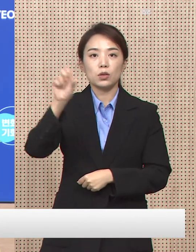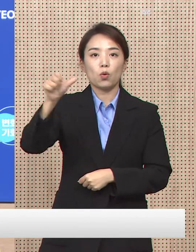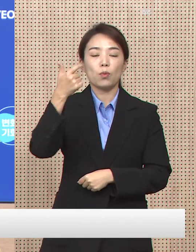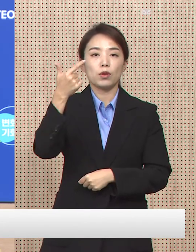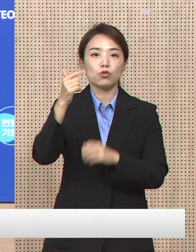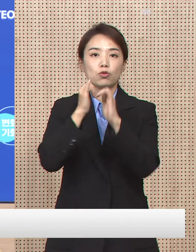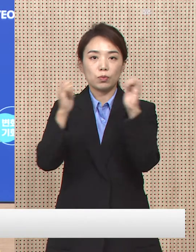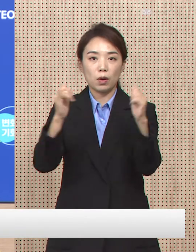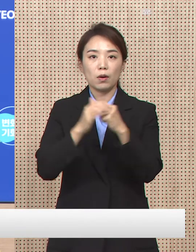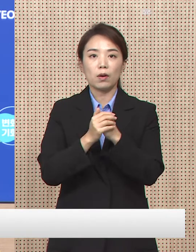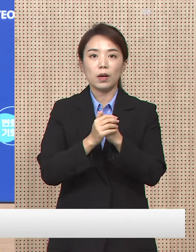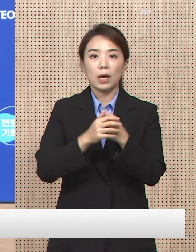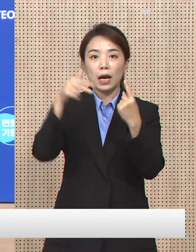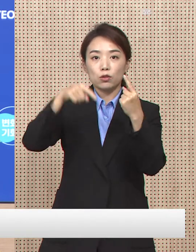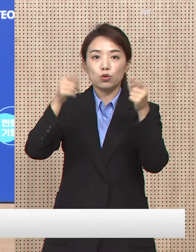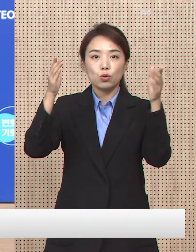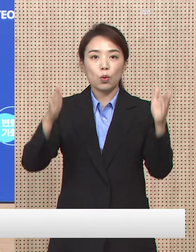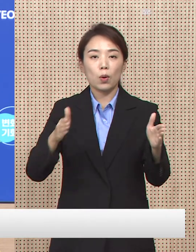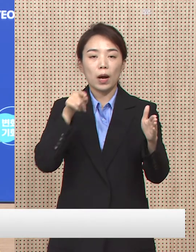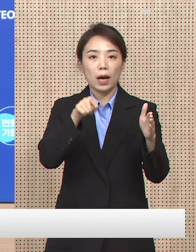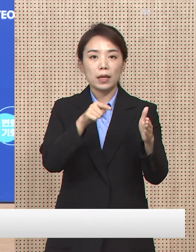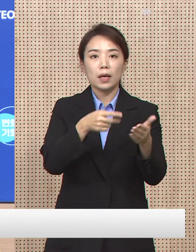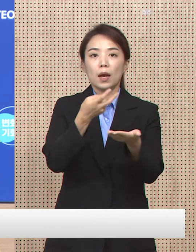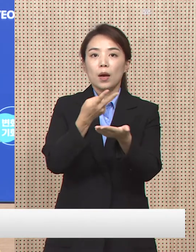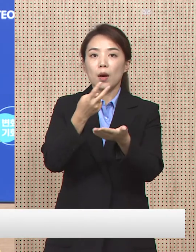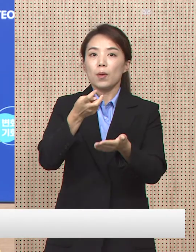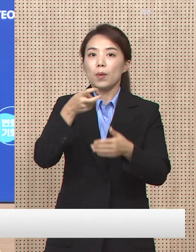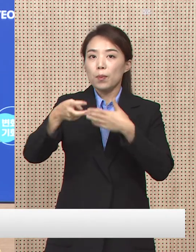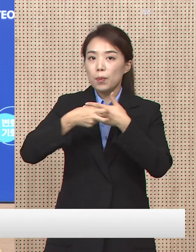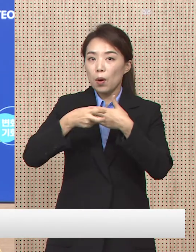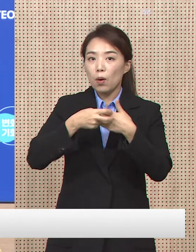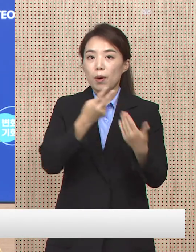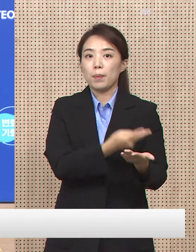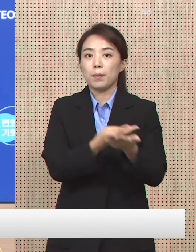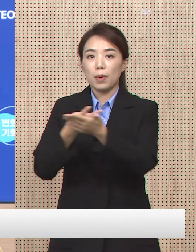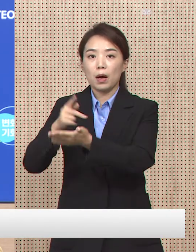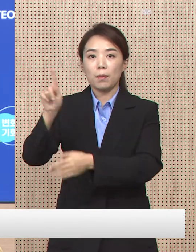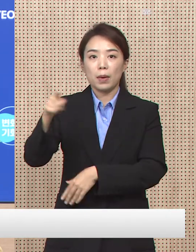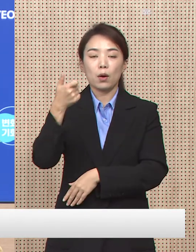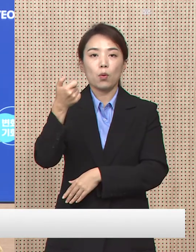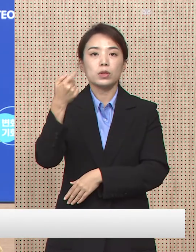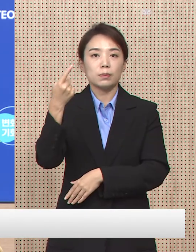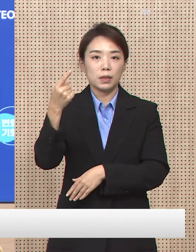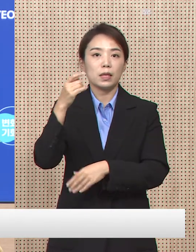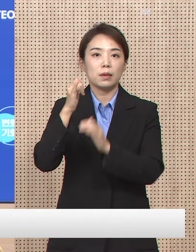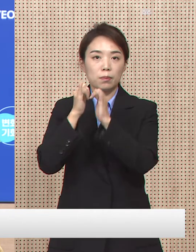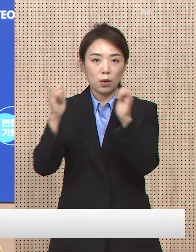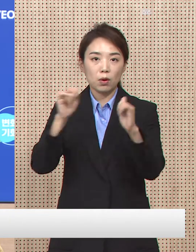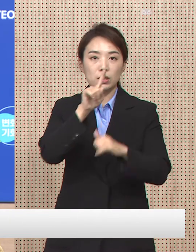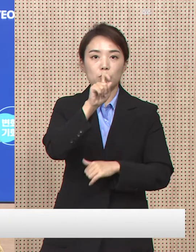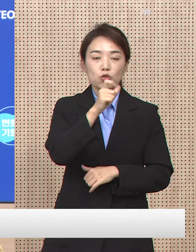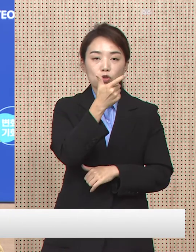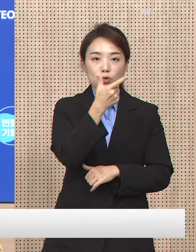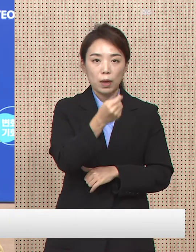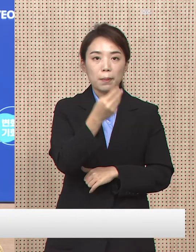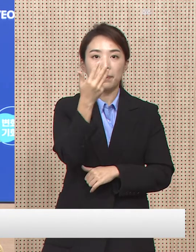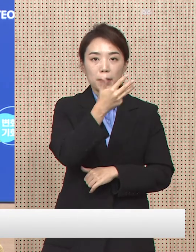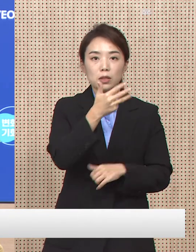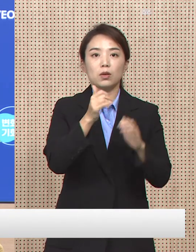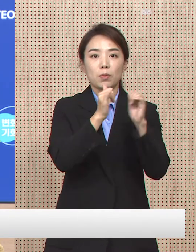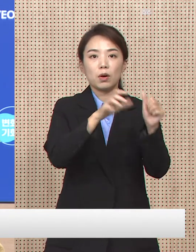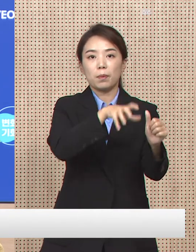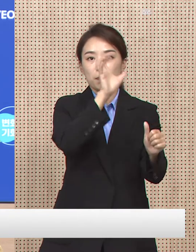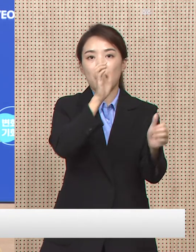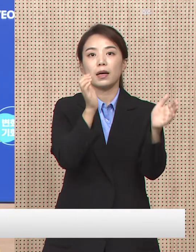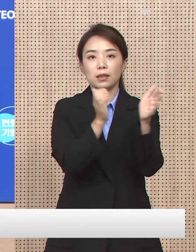지난 한 주 동안 재택치료 중 병원으로 이송된 인원은 151명이며 16만 7,090명은 격리 해제되었습니다.